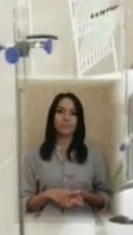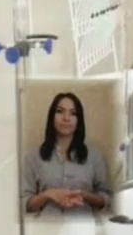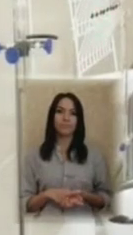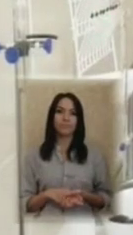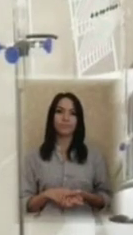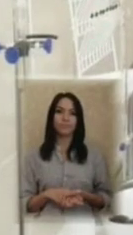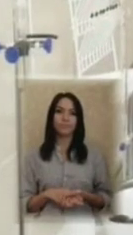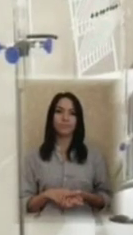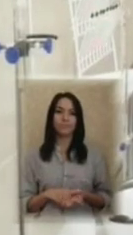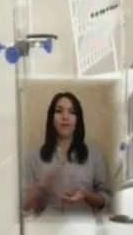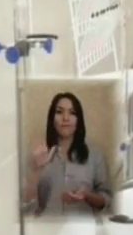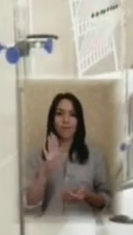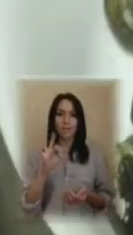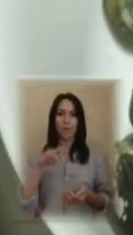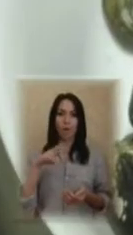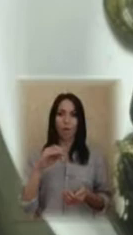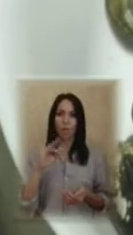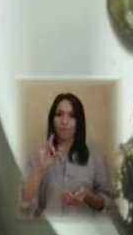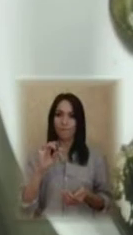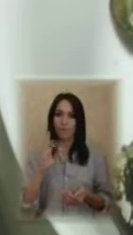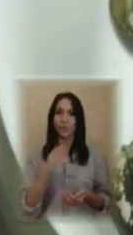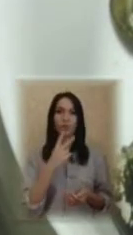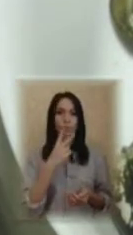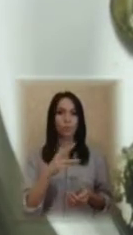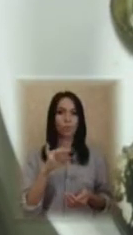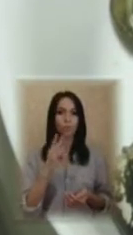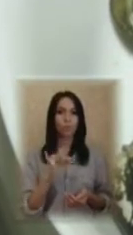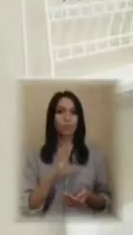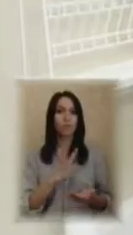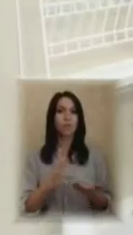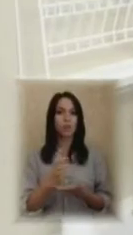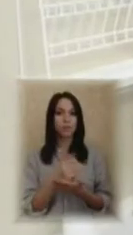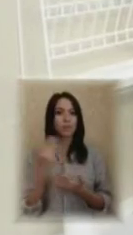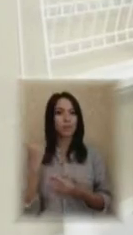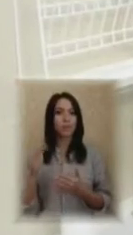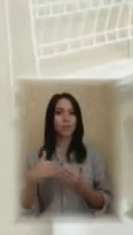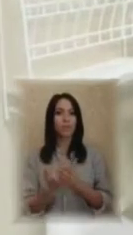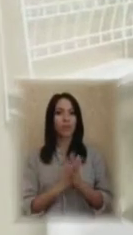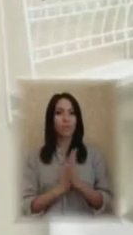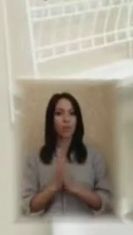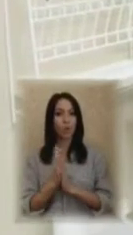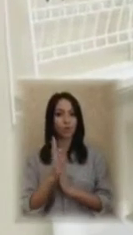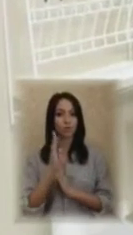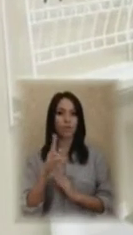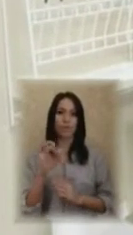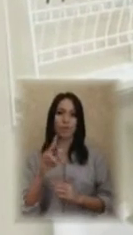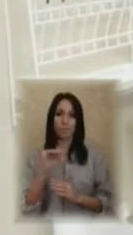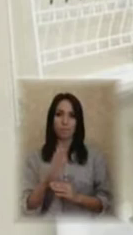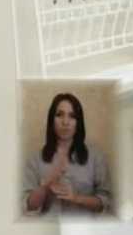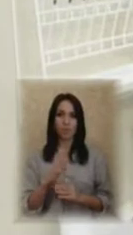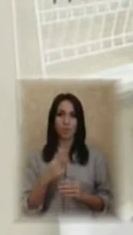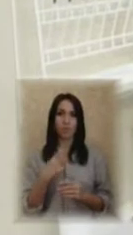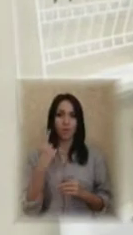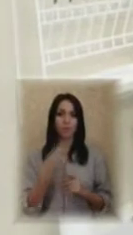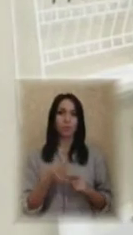Віталій Олефіренко показує мушлі, зібрані напередодні для вирощування перлів. Більш видовжене тіло – це буде переловиця